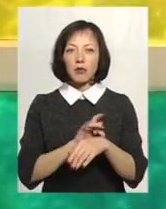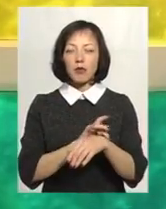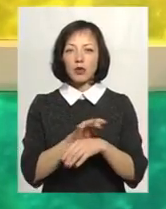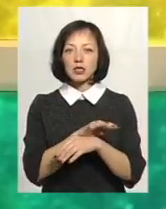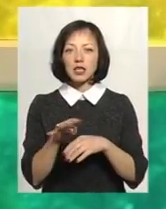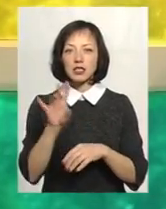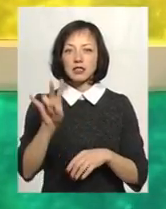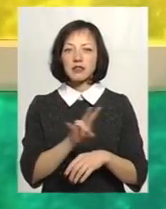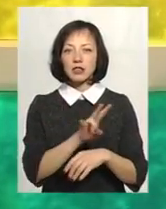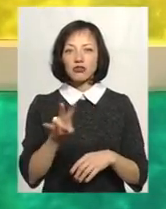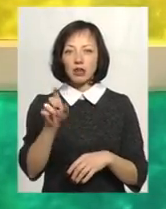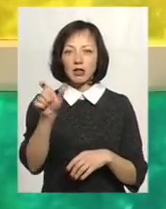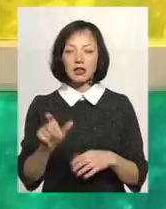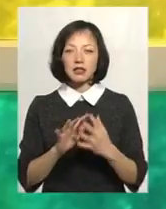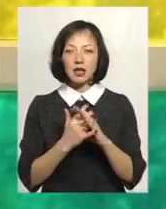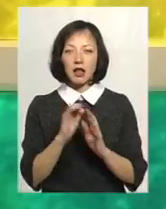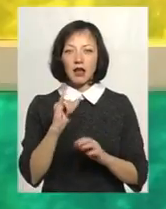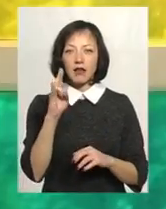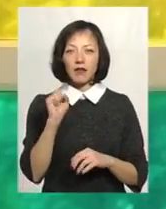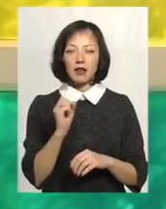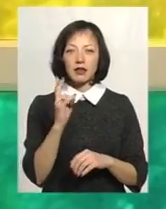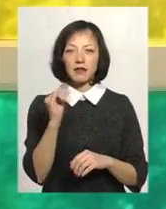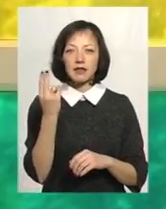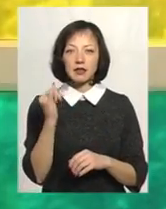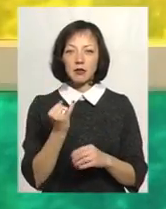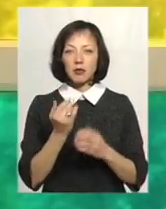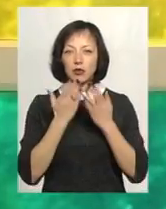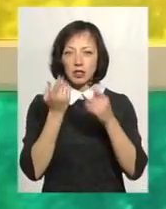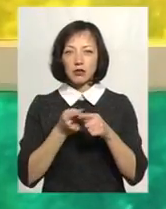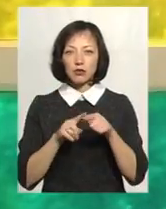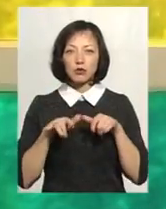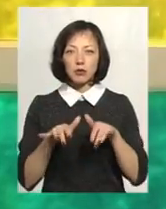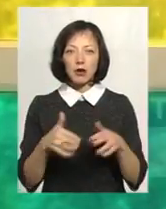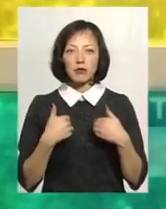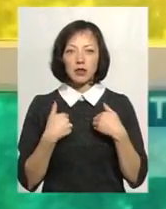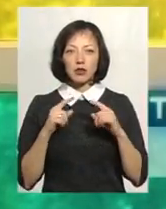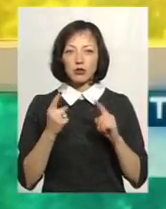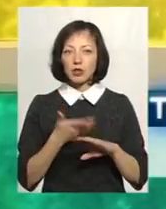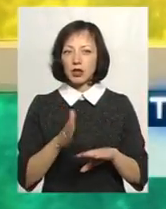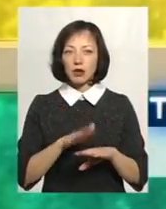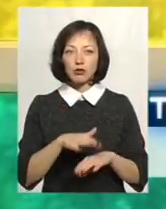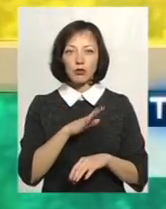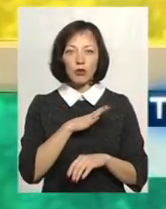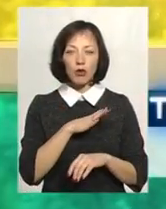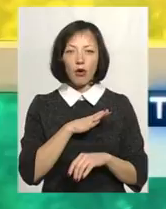з села Іванківці. Коли я прочитала цю справу, мені дуже тяжко було